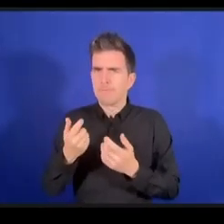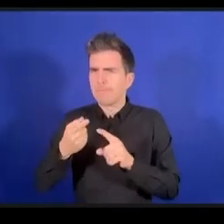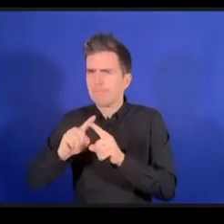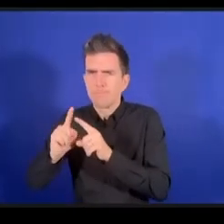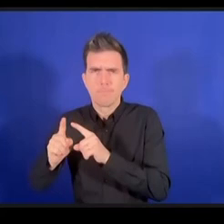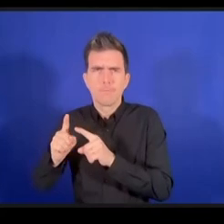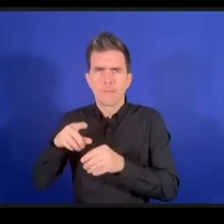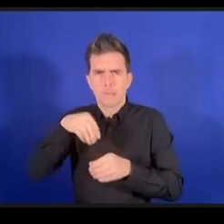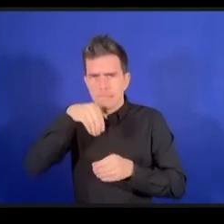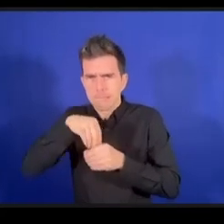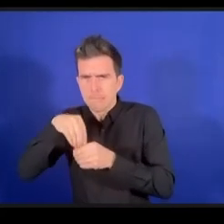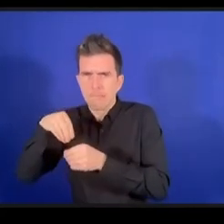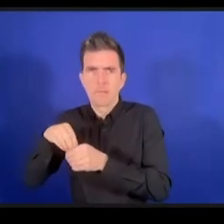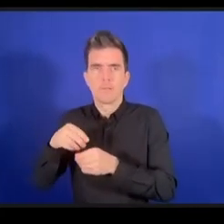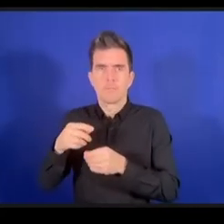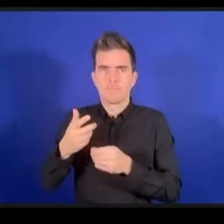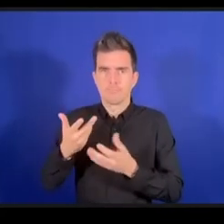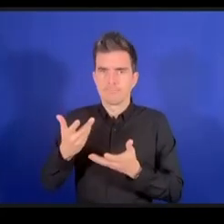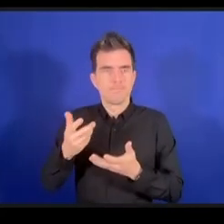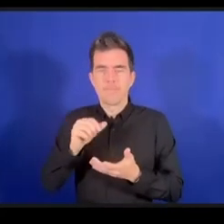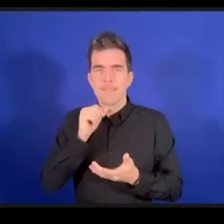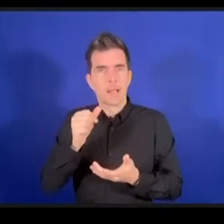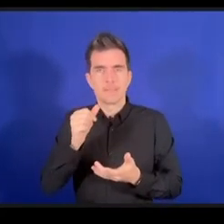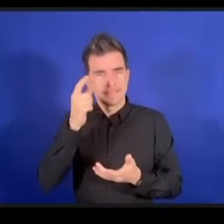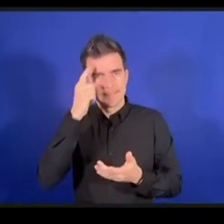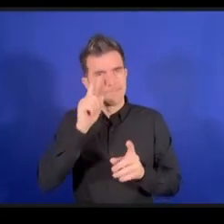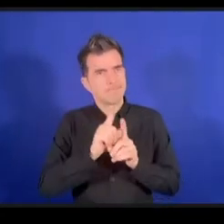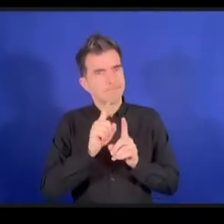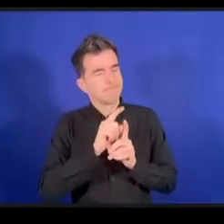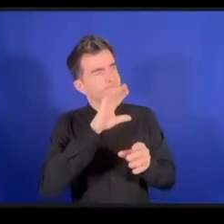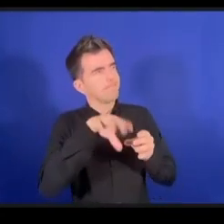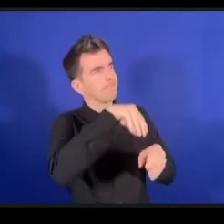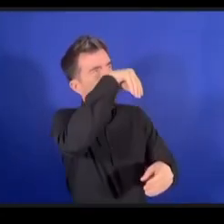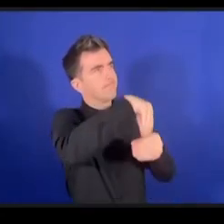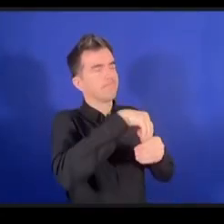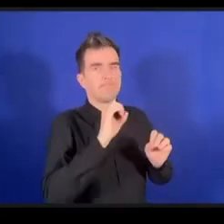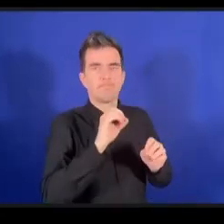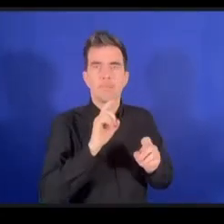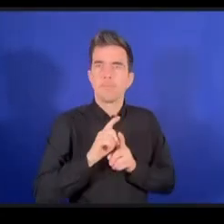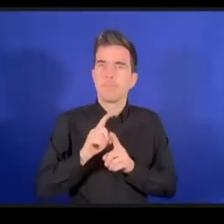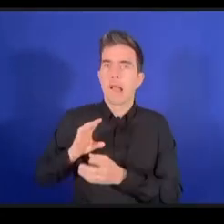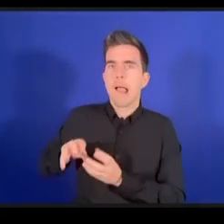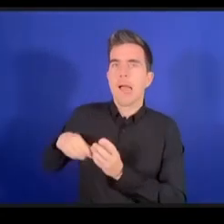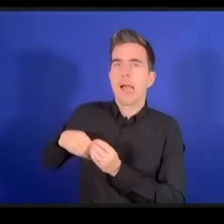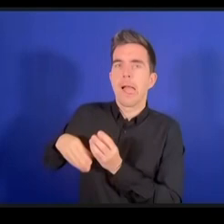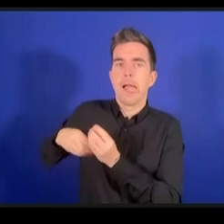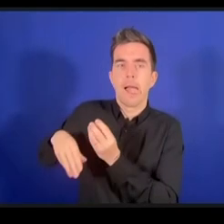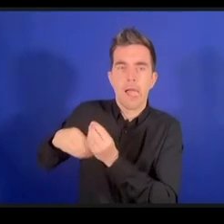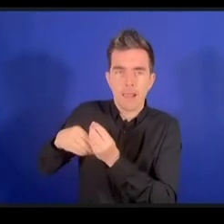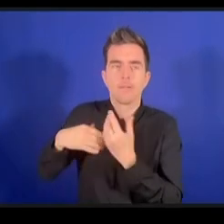قراءة المضمون البصري بالنسبة للمعاقين سمعيا